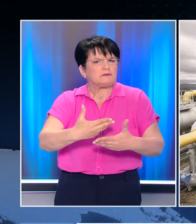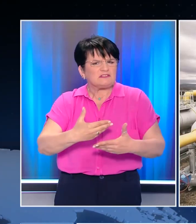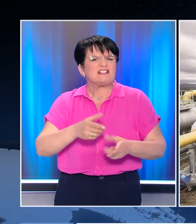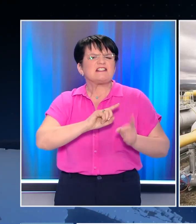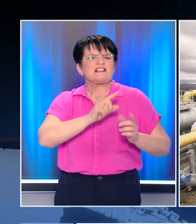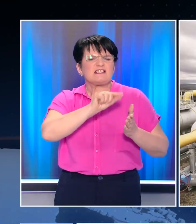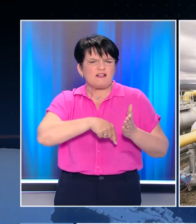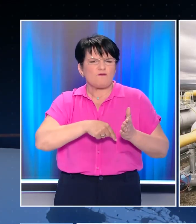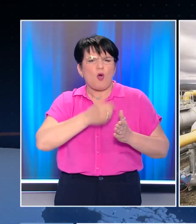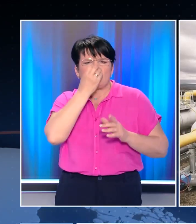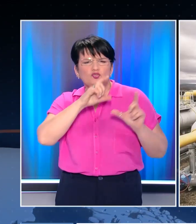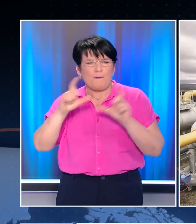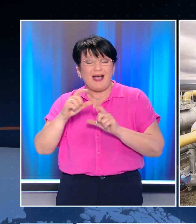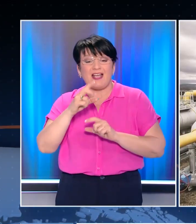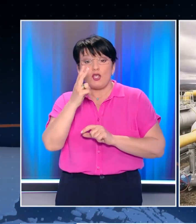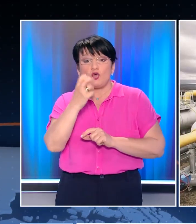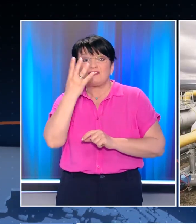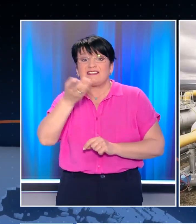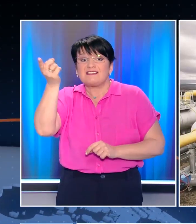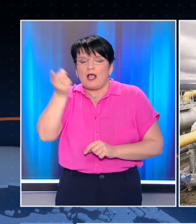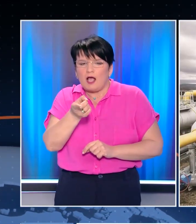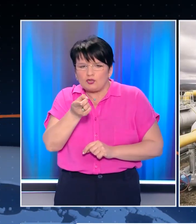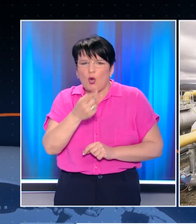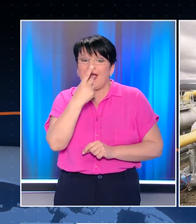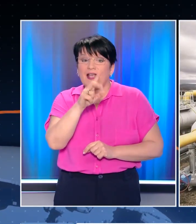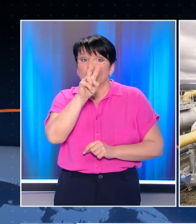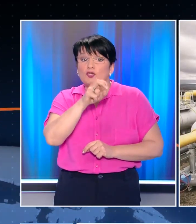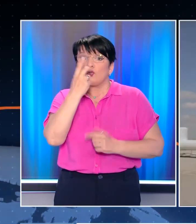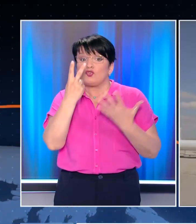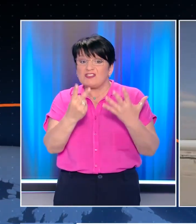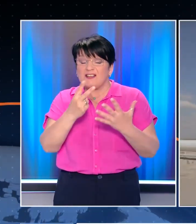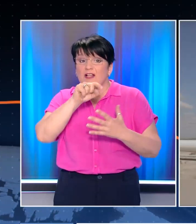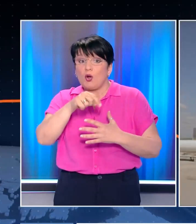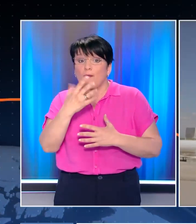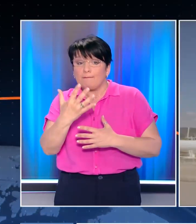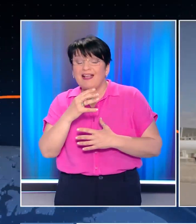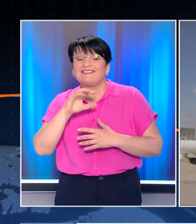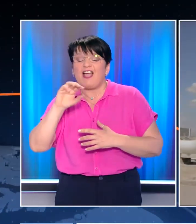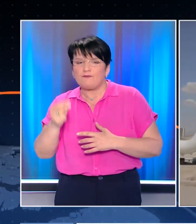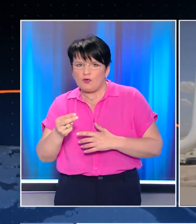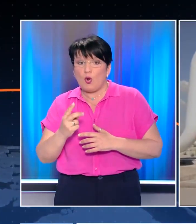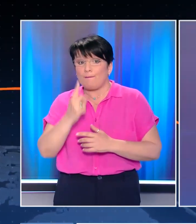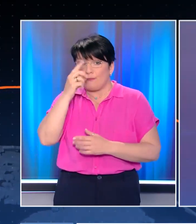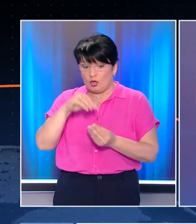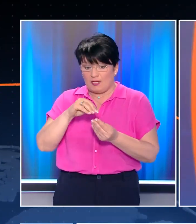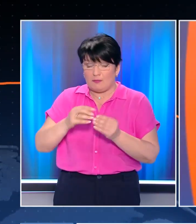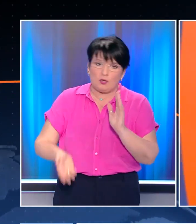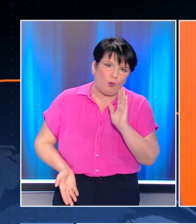συμβόλαια παράδοσης Μαΐου εκτινάχθηκε 24% στα 127,5 ευρώ, το υψηλότερο επίπεδο από την 1η Απριλίου.